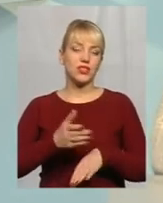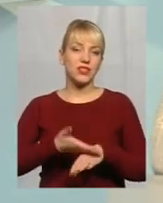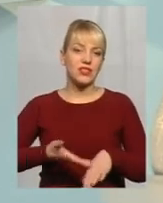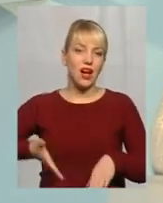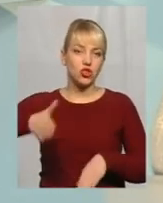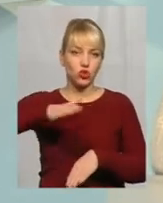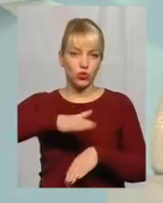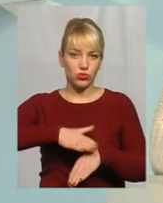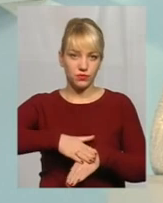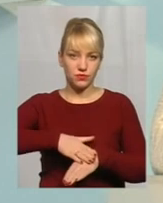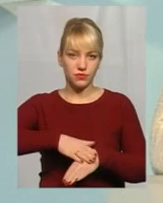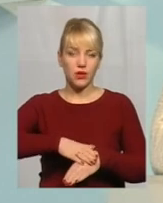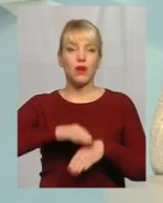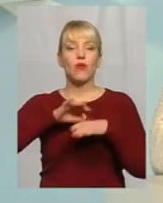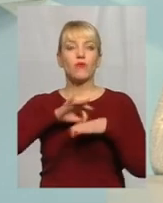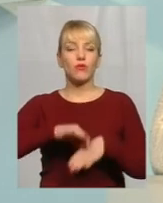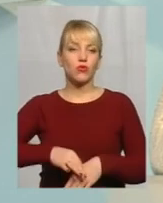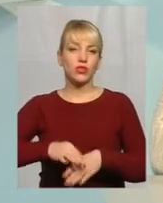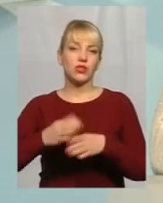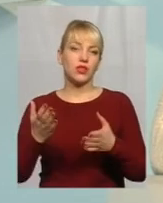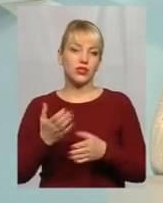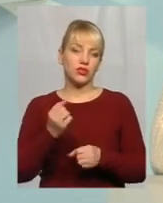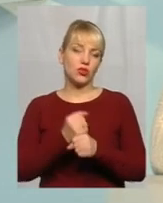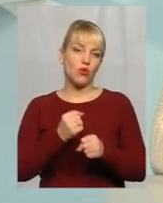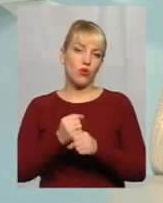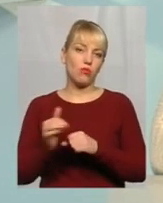тяжко проводити якісь певні роботи